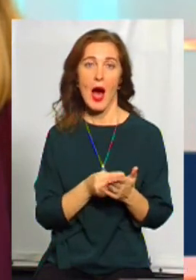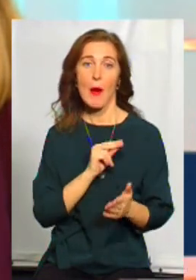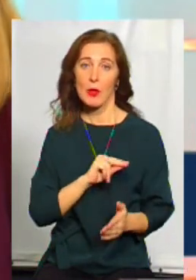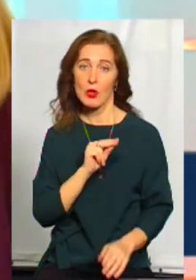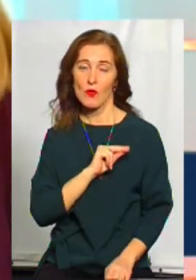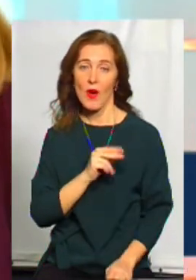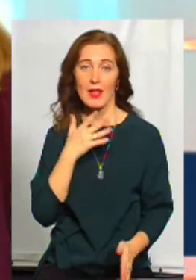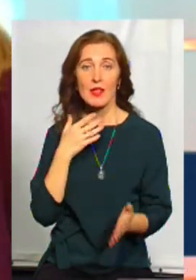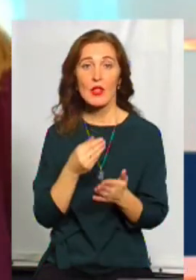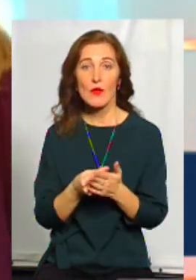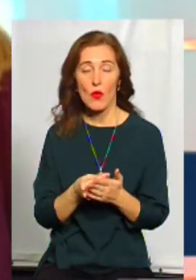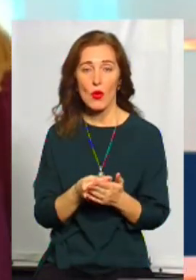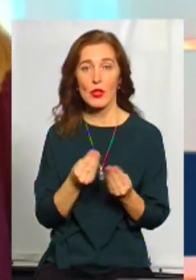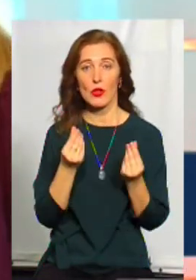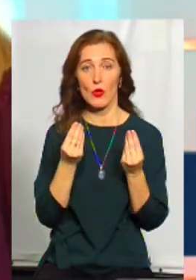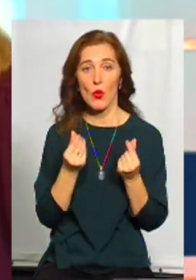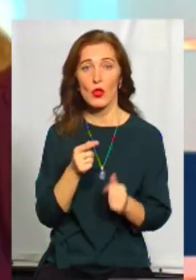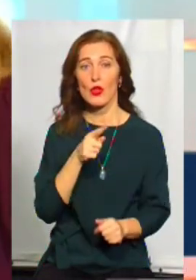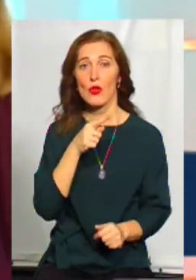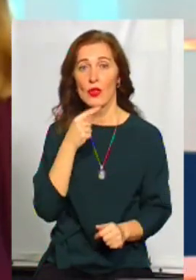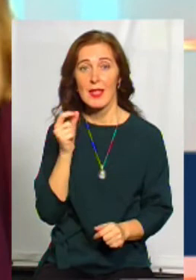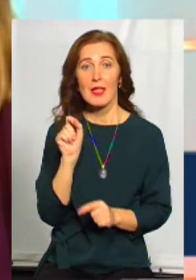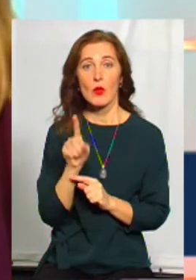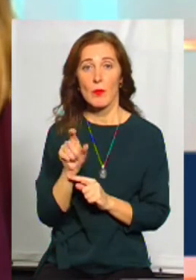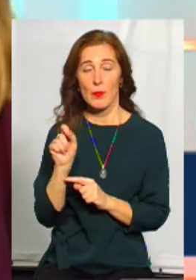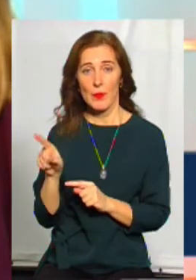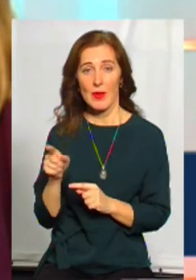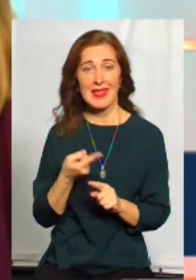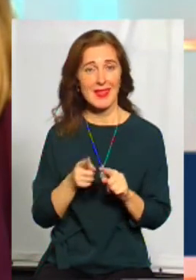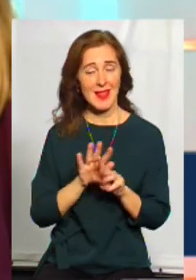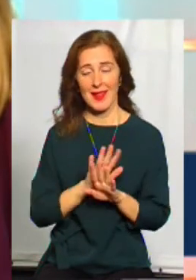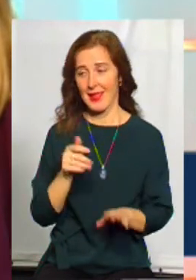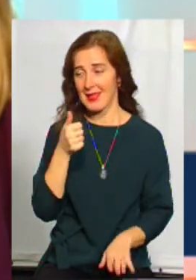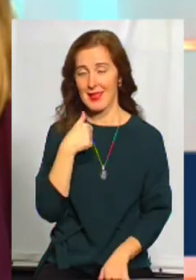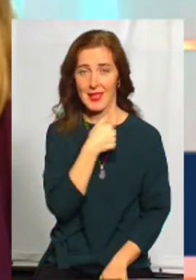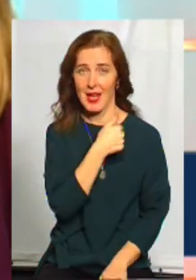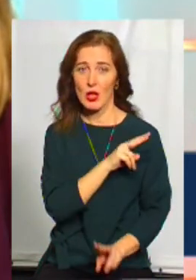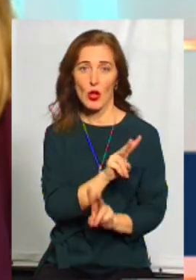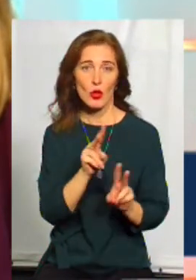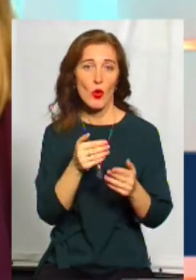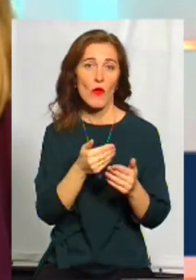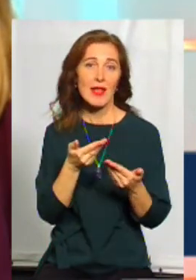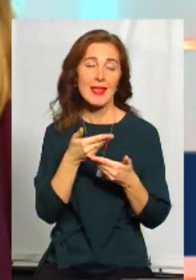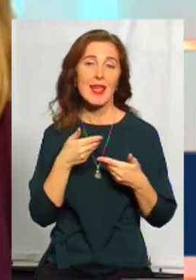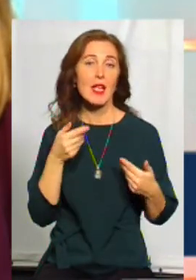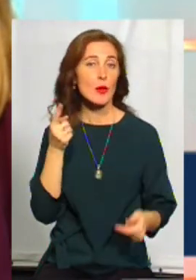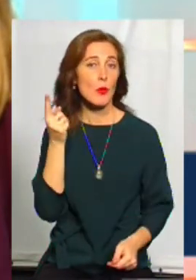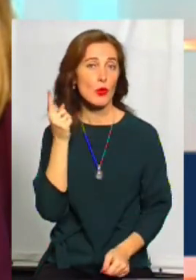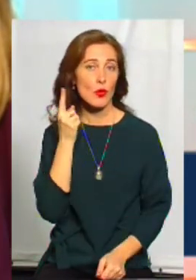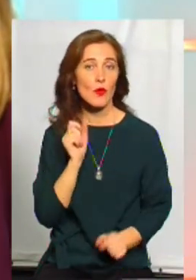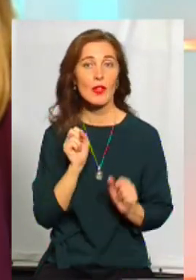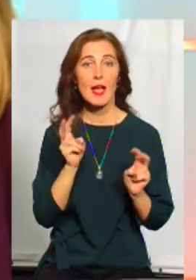російських кураторів. Це не секрет. Хто від нас почув, як ми